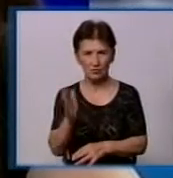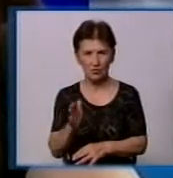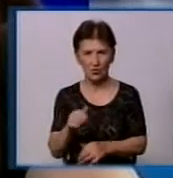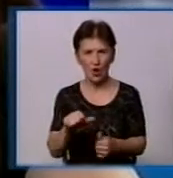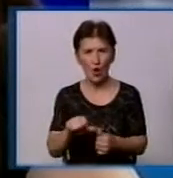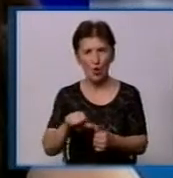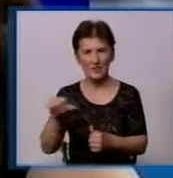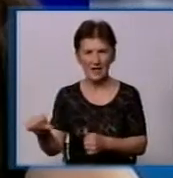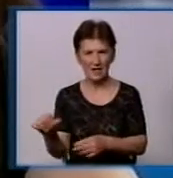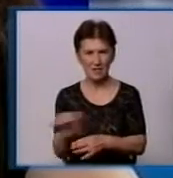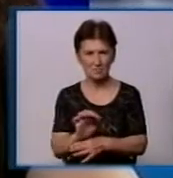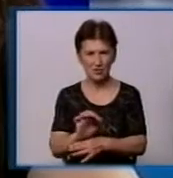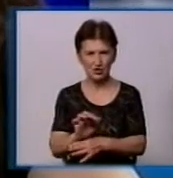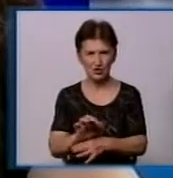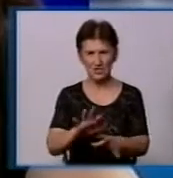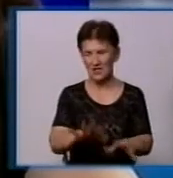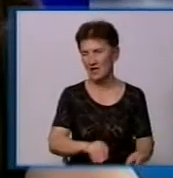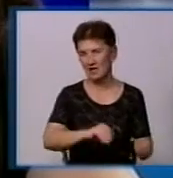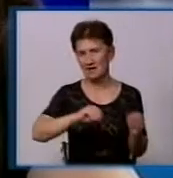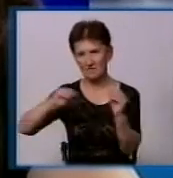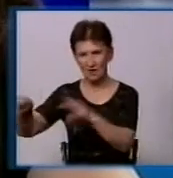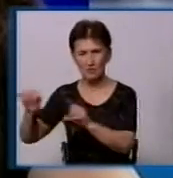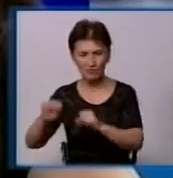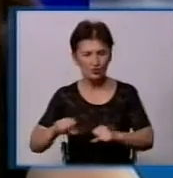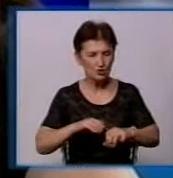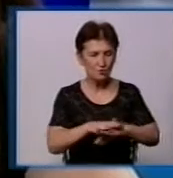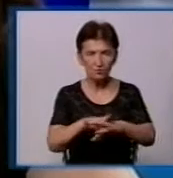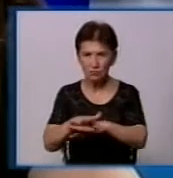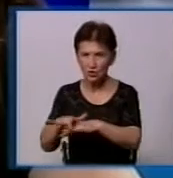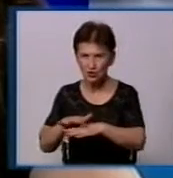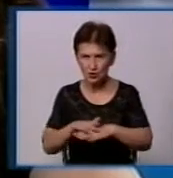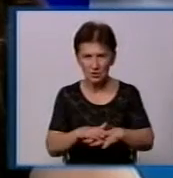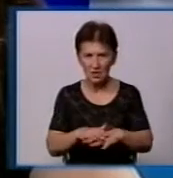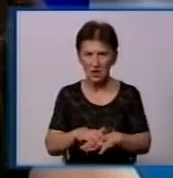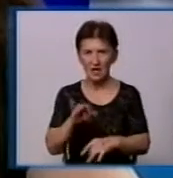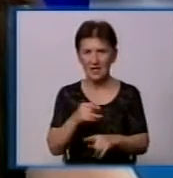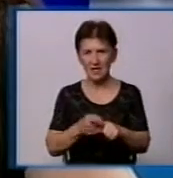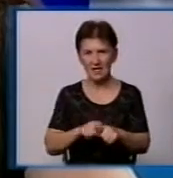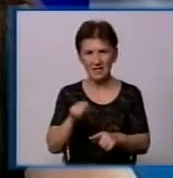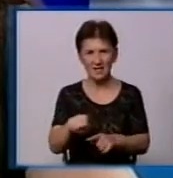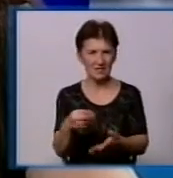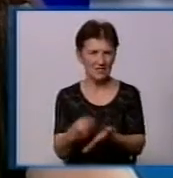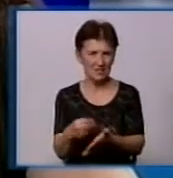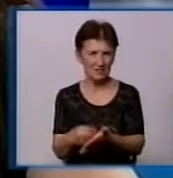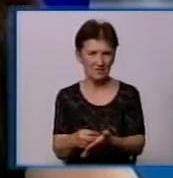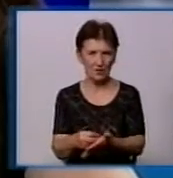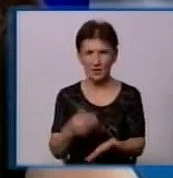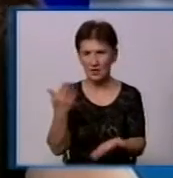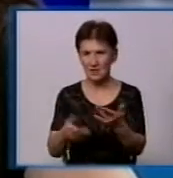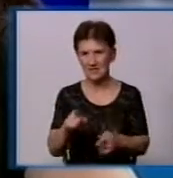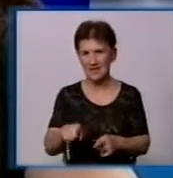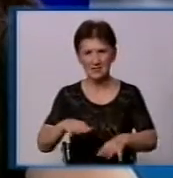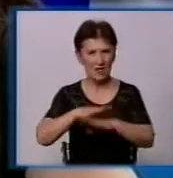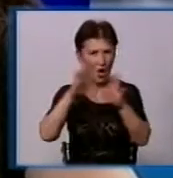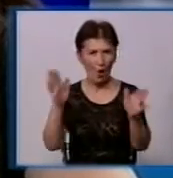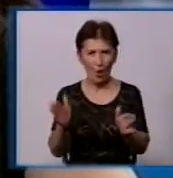віддільною машиною. Подразумівається, що ми зможемо посчитати і закумулювати ці средства. Якщо це спільні баки з